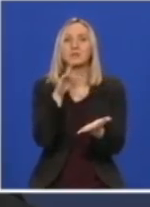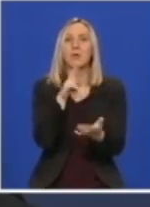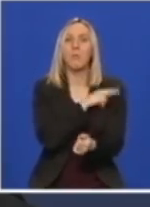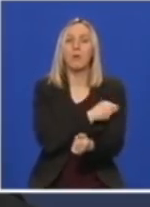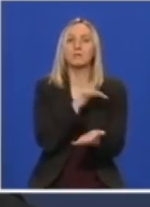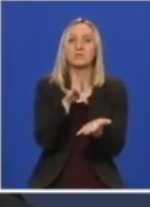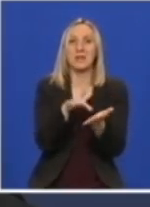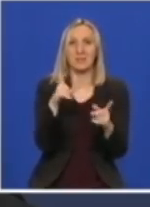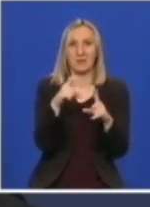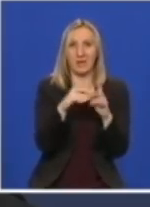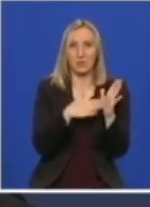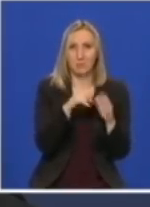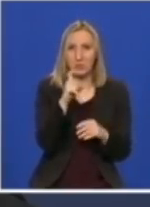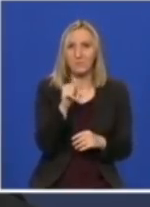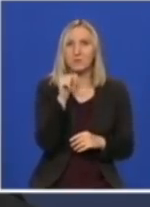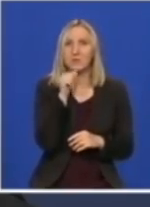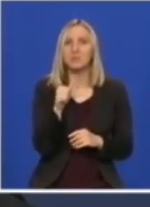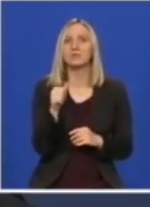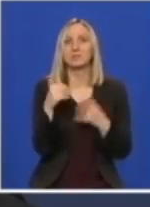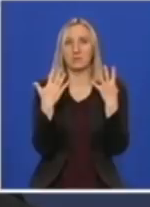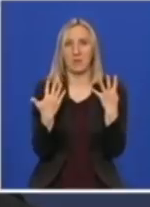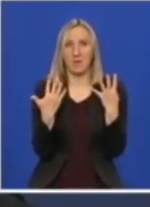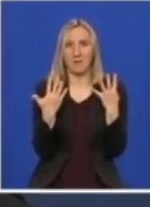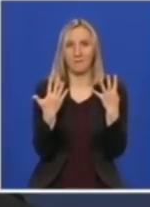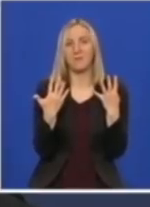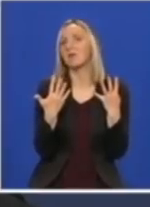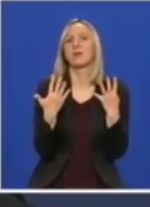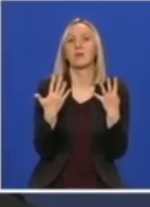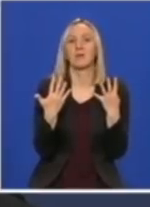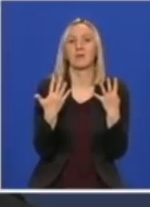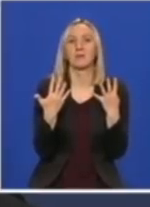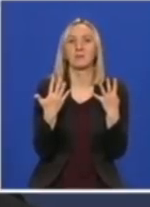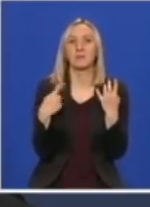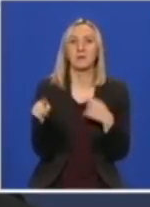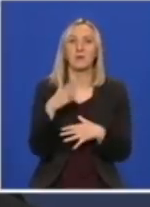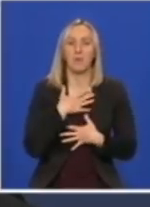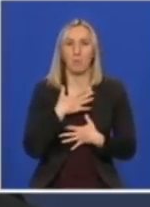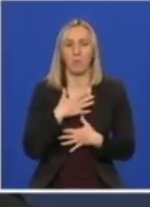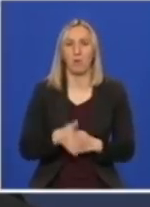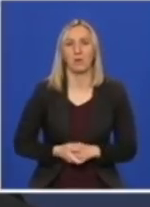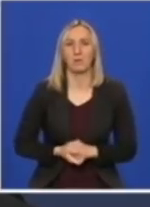centru Dragiše Mišović i 9 na pulmologiji.